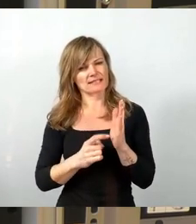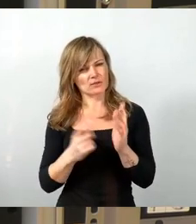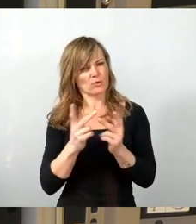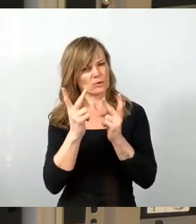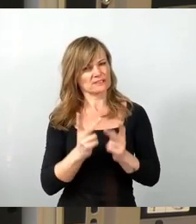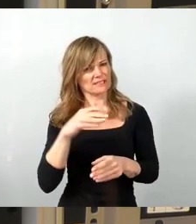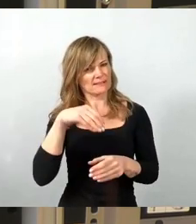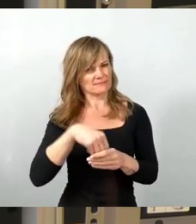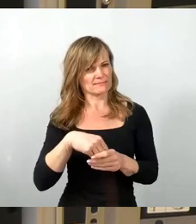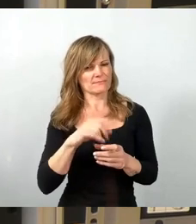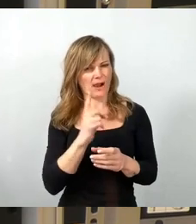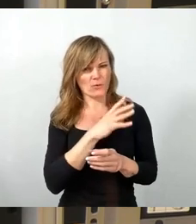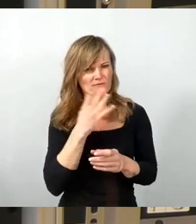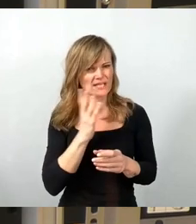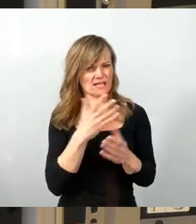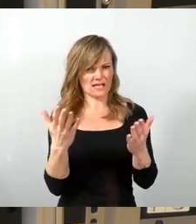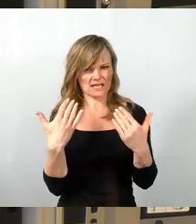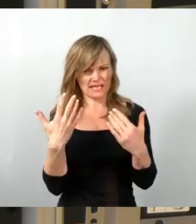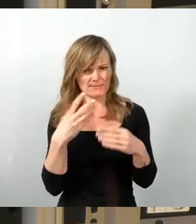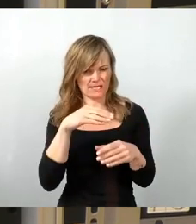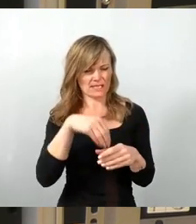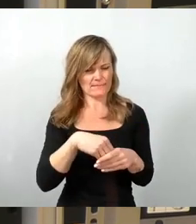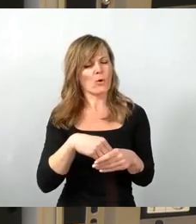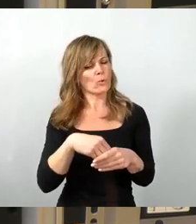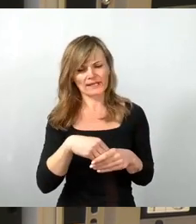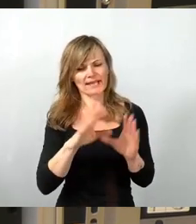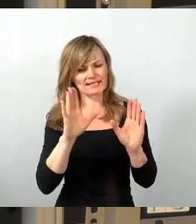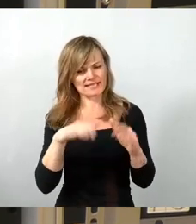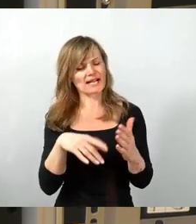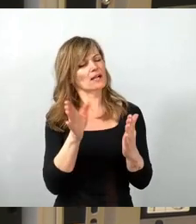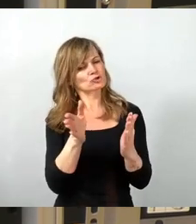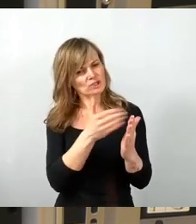viel Klima mit drin. Aber okay, haben wir gesagt, gut, streich wir mit raus.